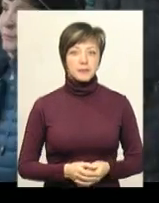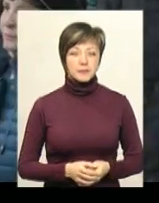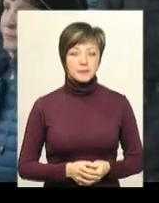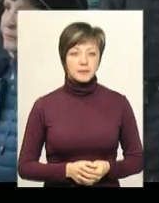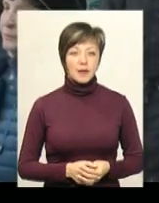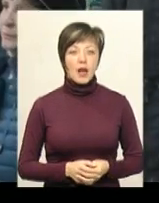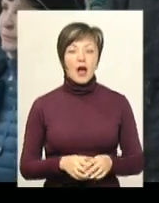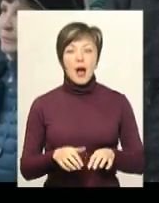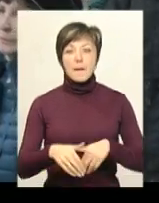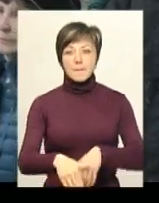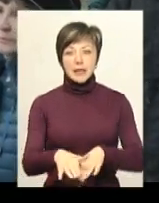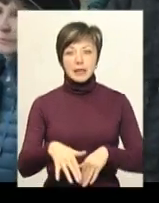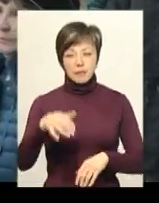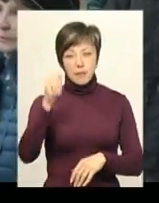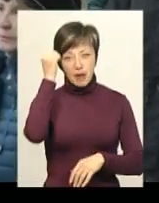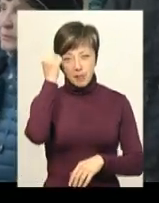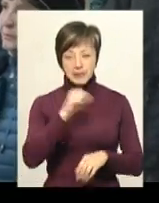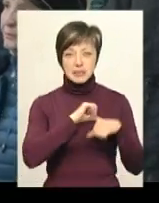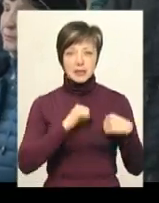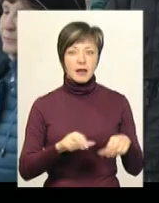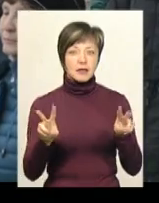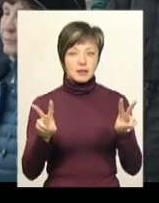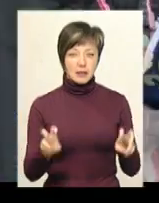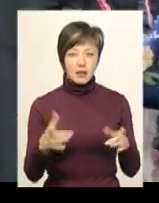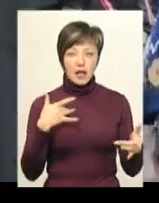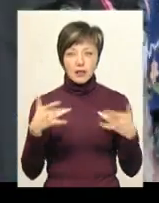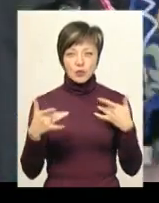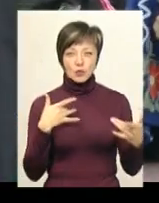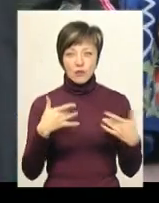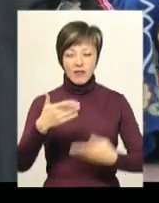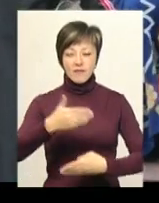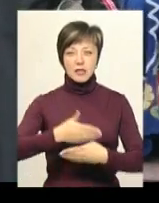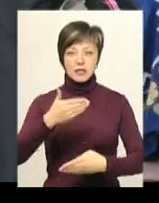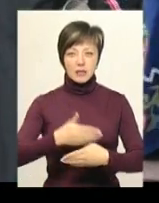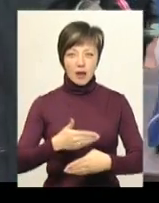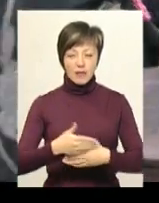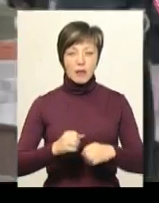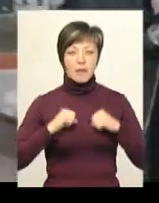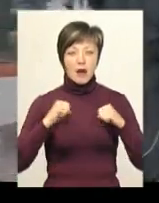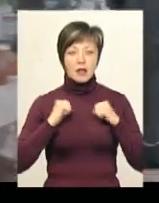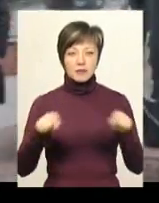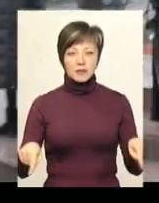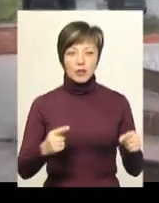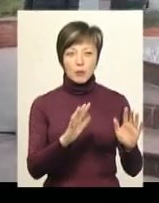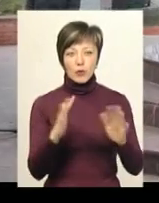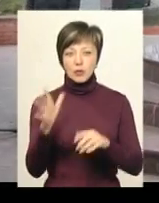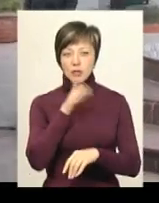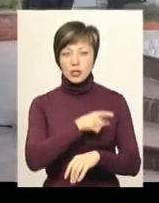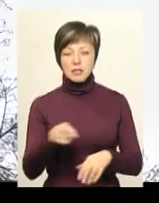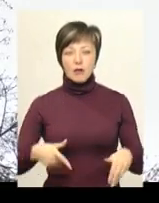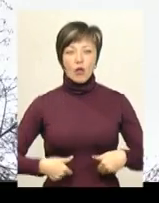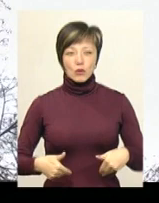Мітинг «Рекюєн» має назву «Пам'ять серця», на якому театралізованою виставою актори намагались відтворити події часів